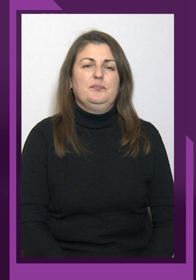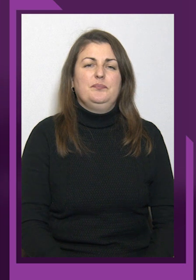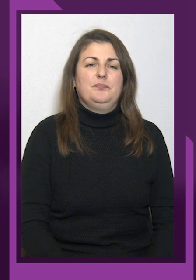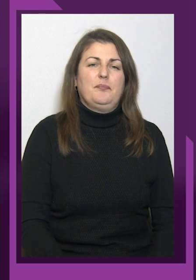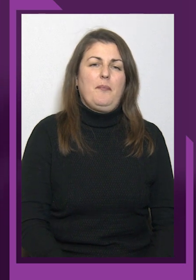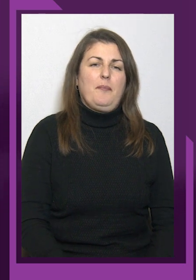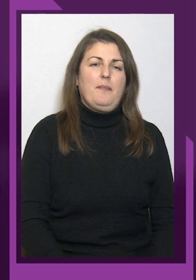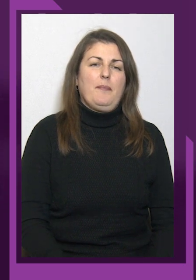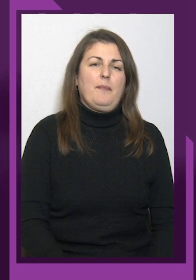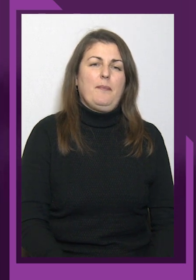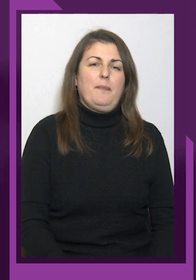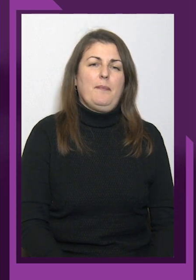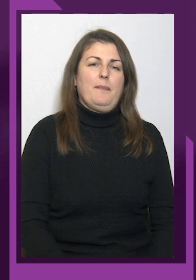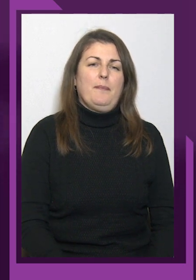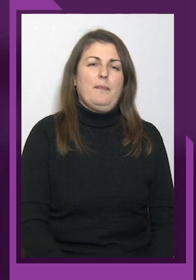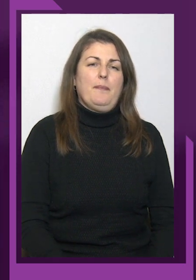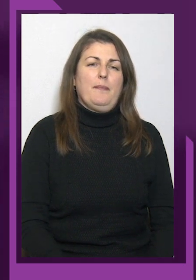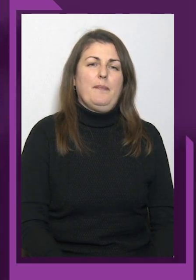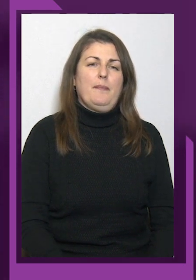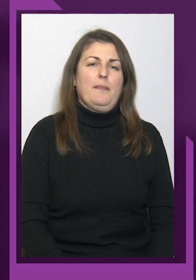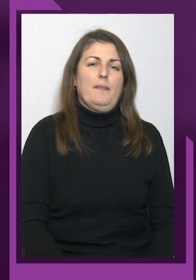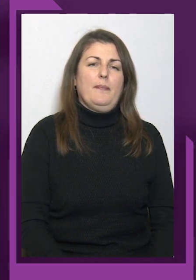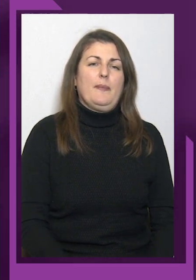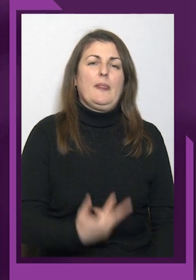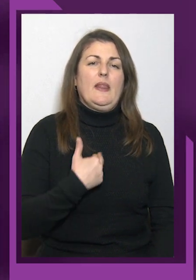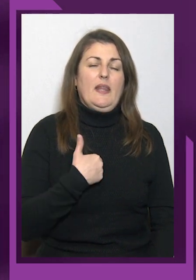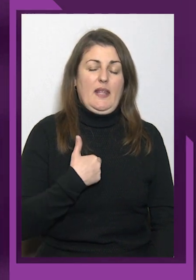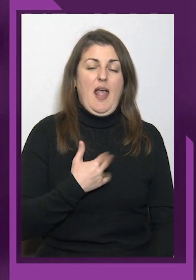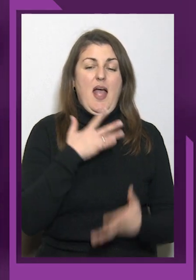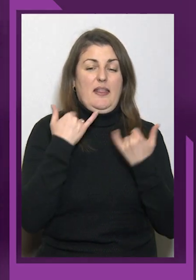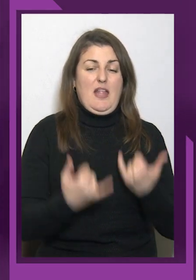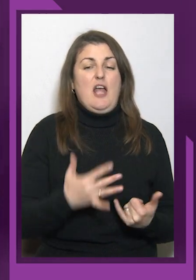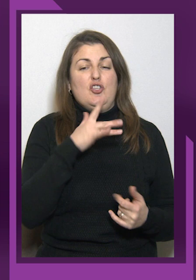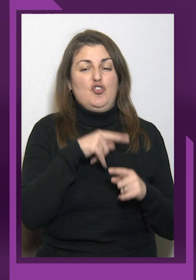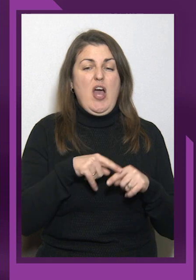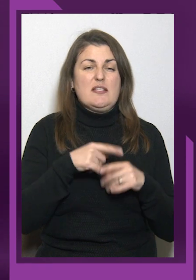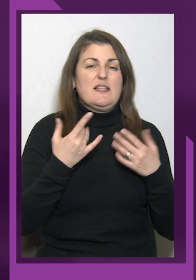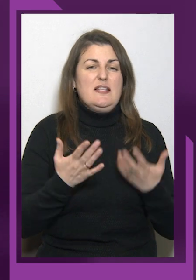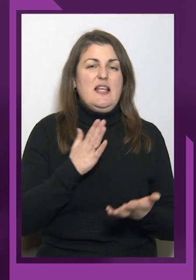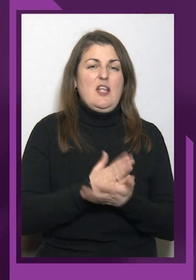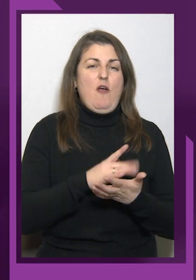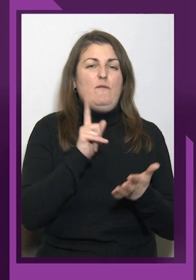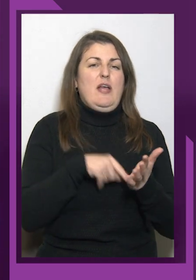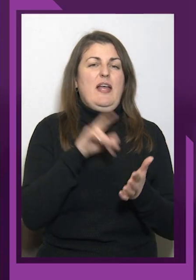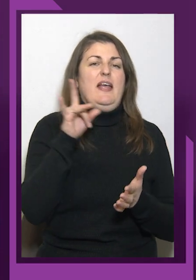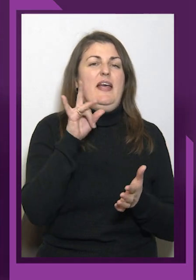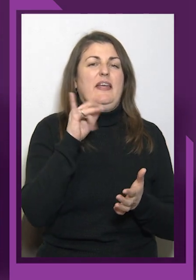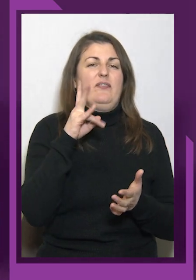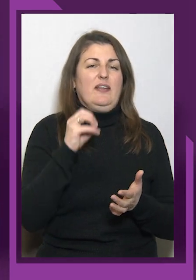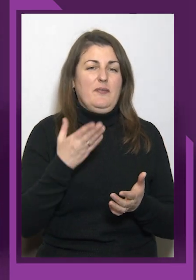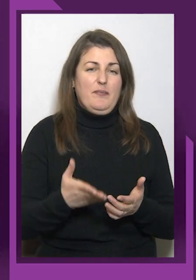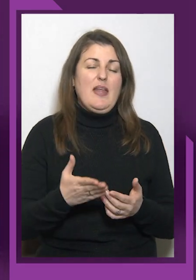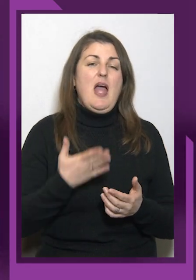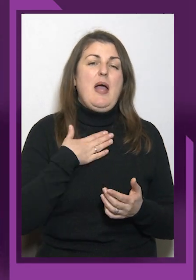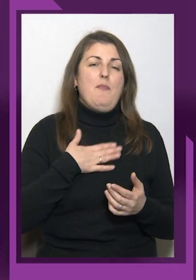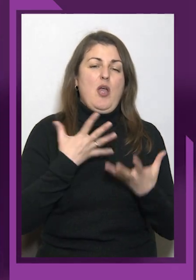Я в даному час, це саме, в Рівному нахожуся, і моя родина теж зі мною, моя донька,